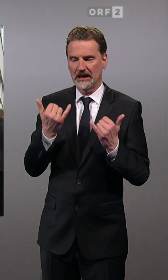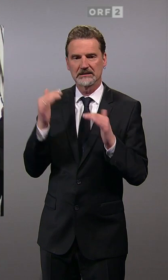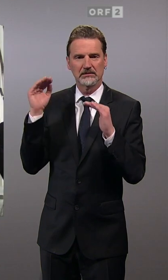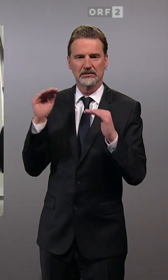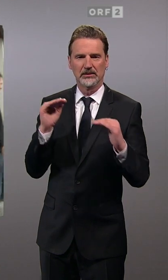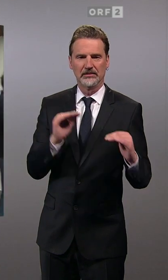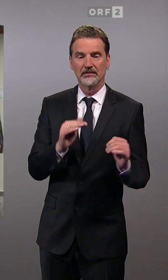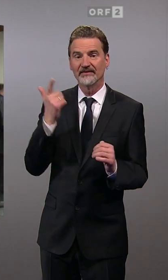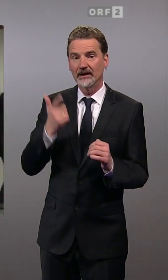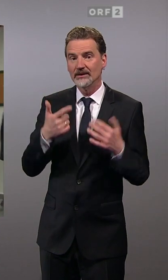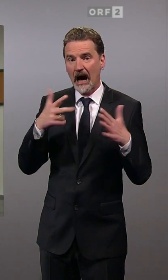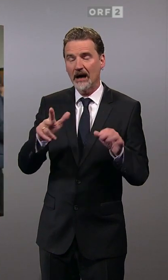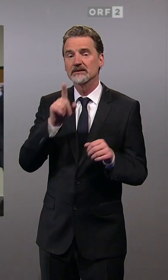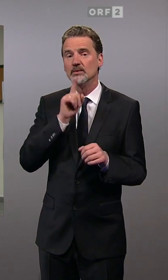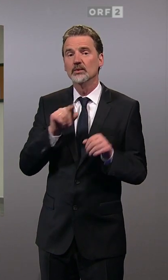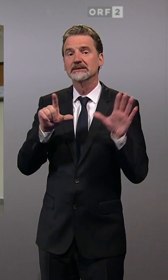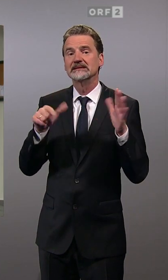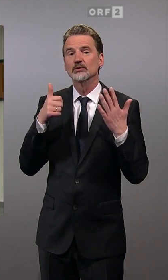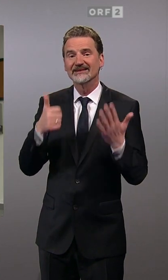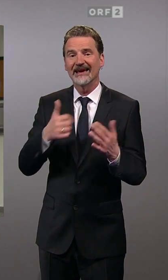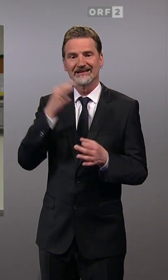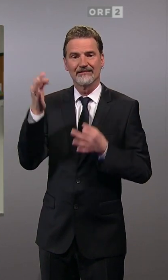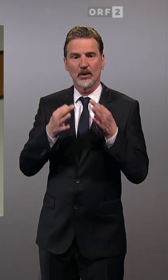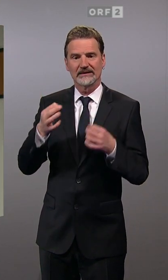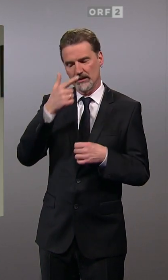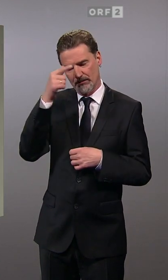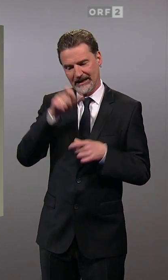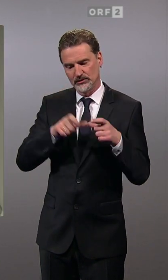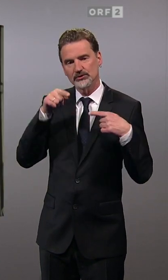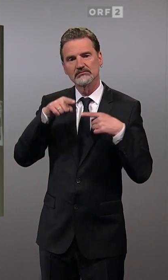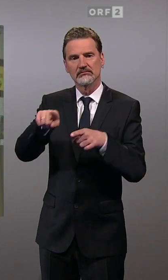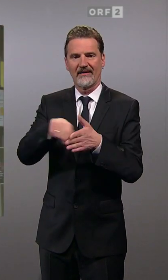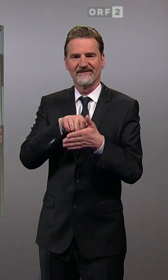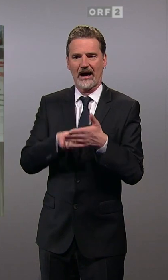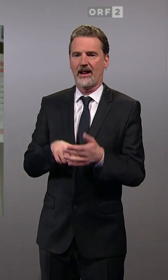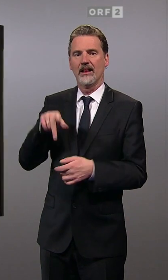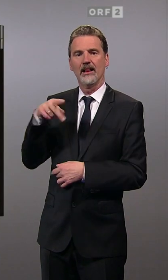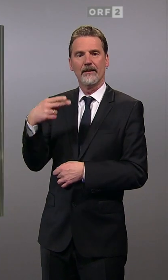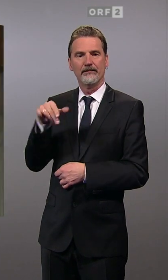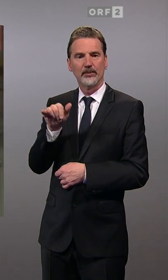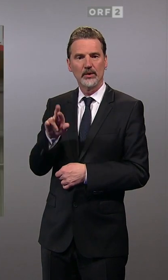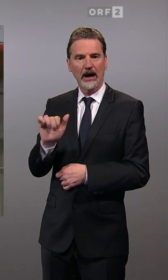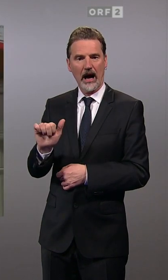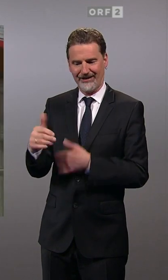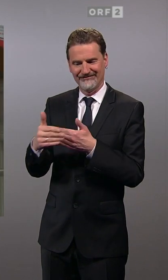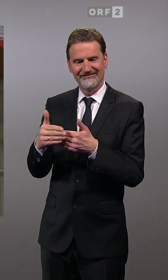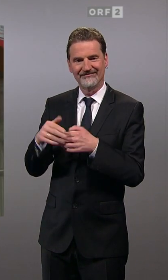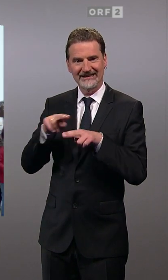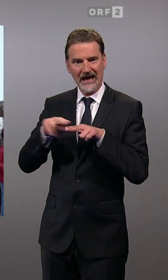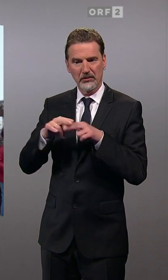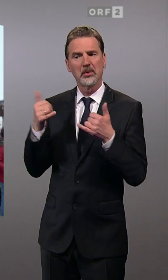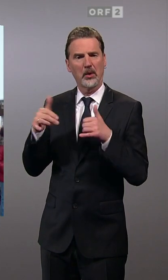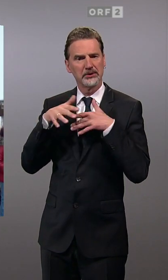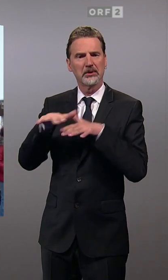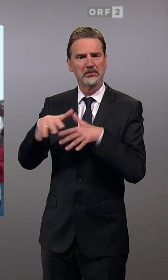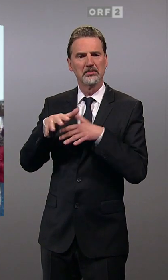waren es nur noch 67 Prozent. In der Landgemeinde Pürer bei St. Pölten herrscht heute Vormittag aber reges Kommen und Gehen. Die Zahlen